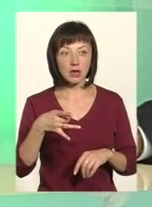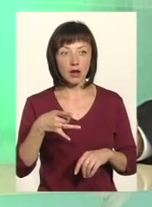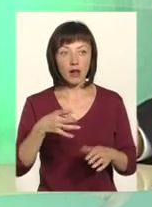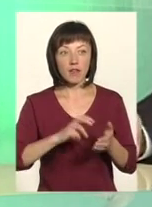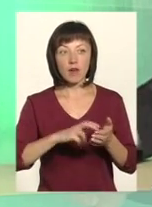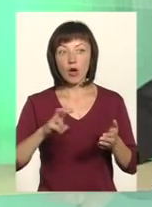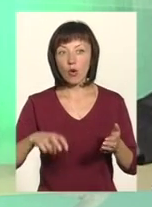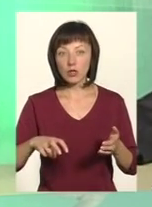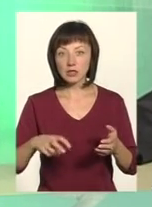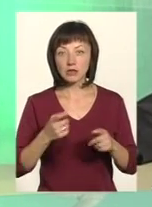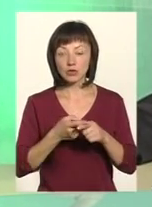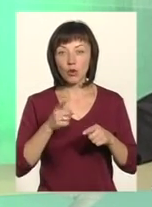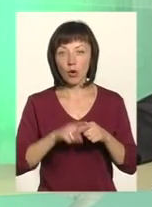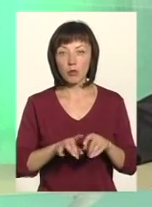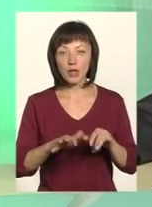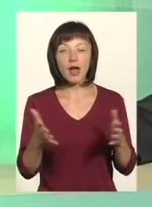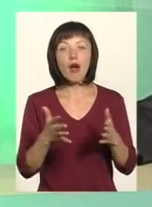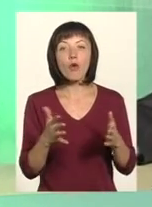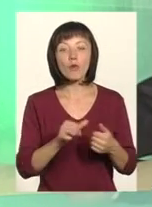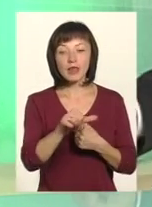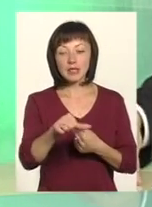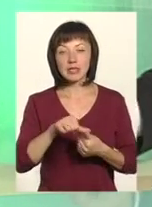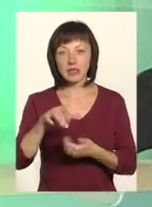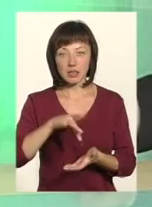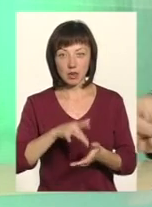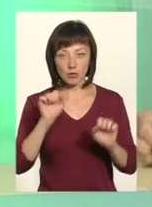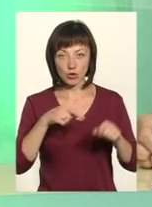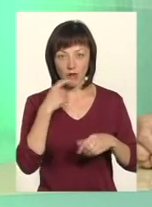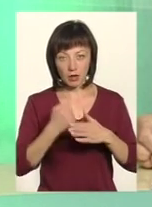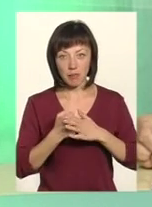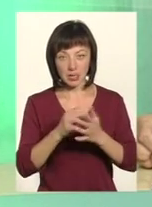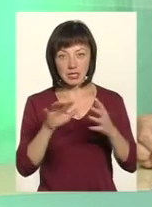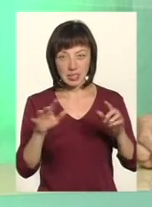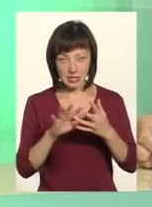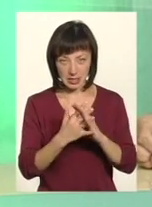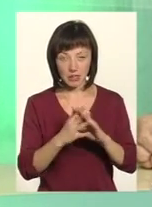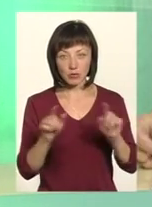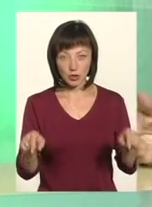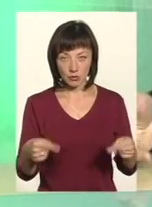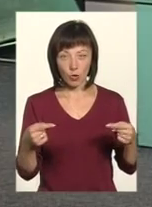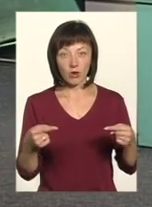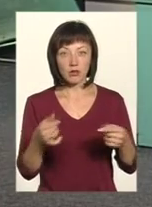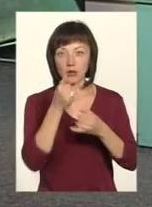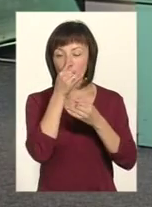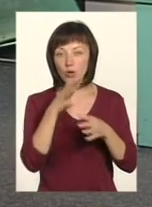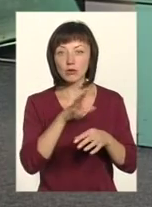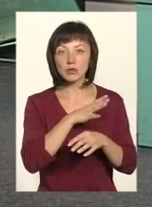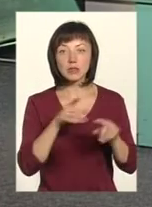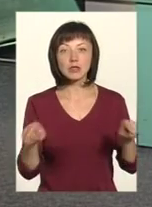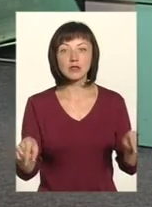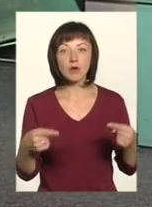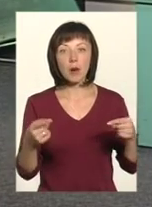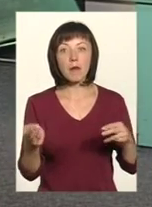процесу, то про яку децентралізацію можна говорить? Це що, на базі сіл будуть створені, значить, не можуть створені без